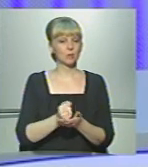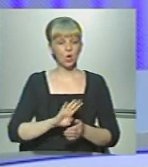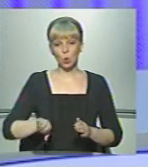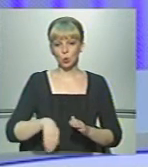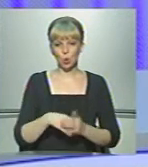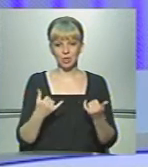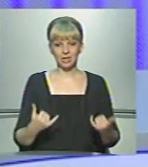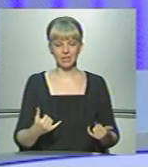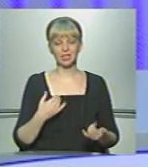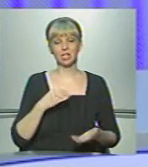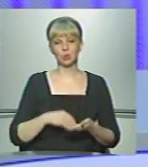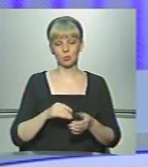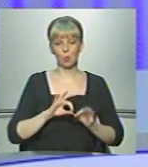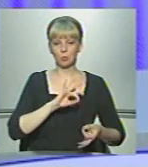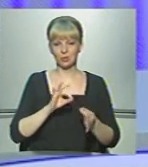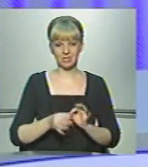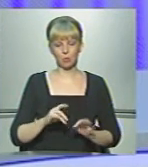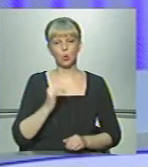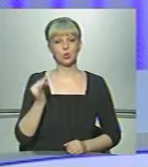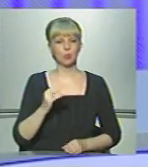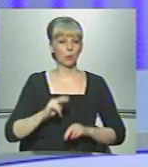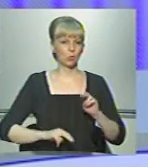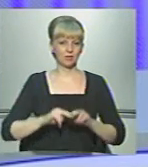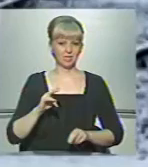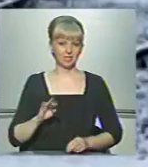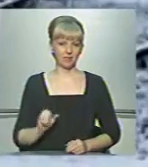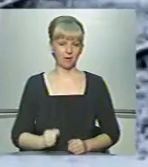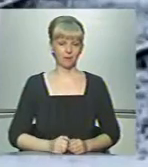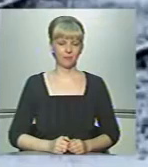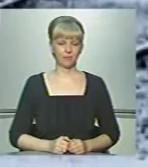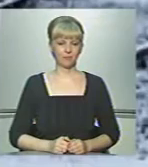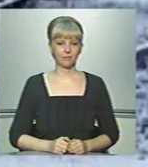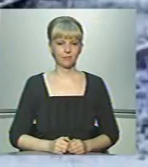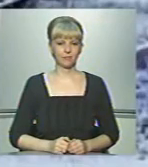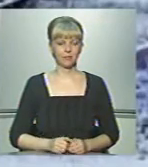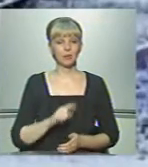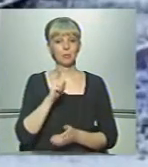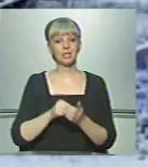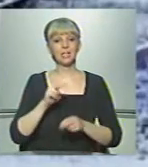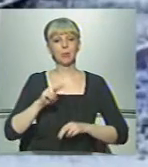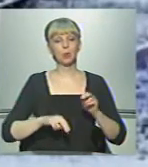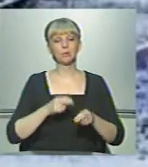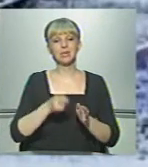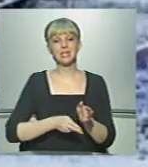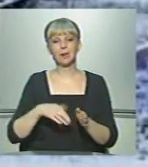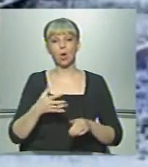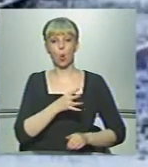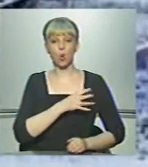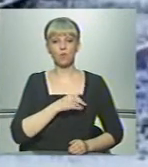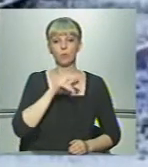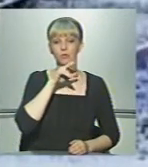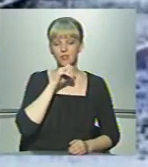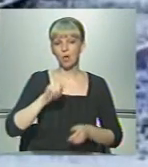донині. Христина Патренко докладніше про історію будівництва. Питання будівництва залізниці між Львовом і